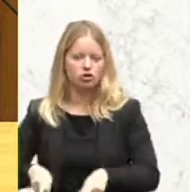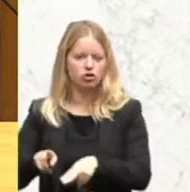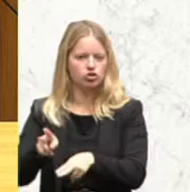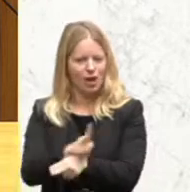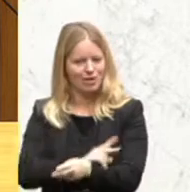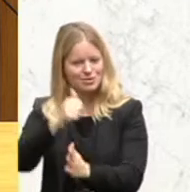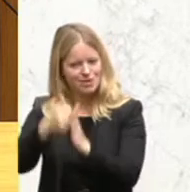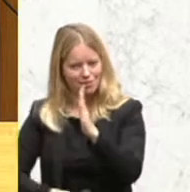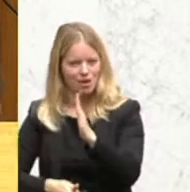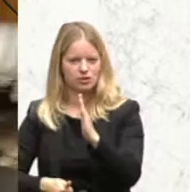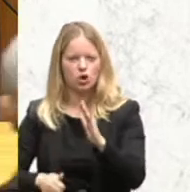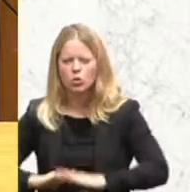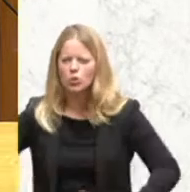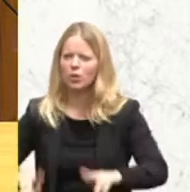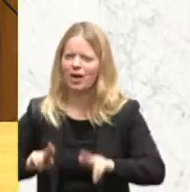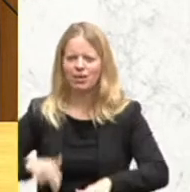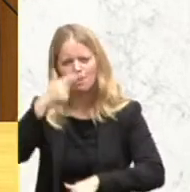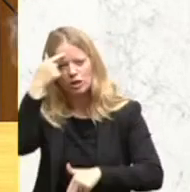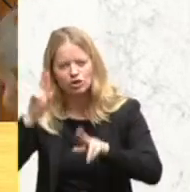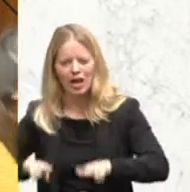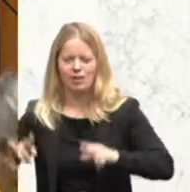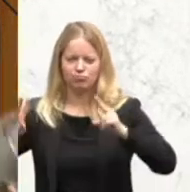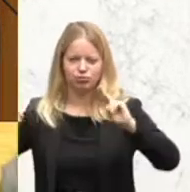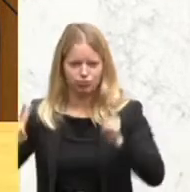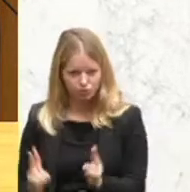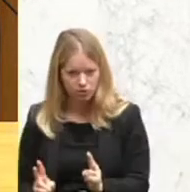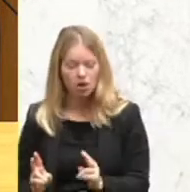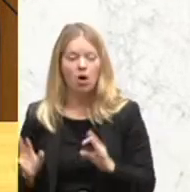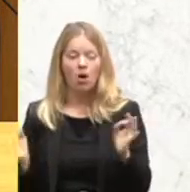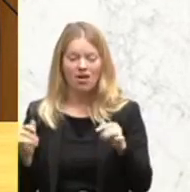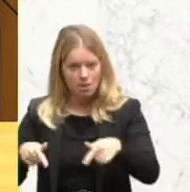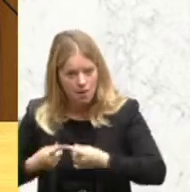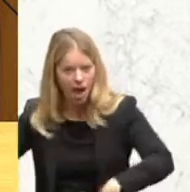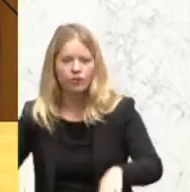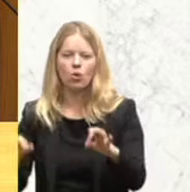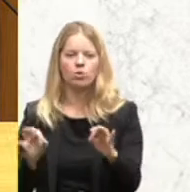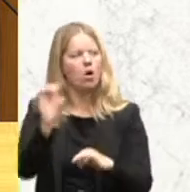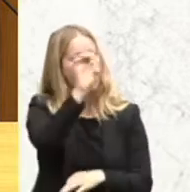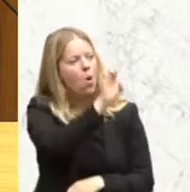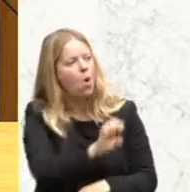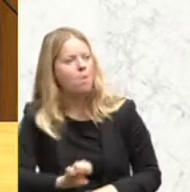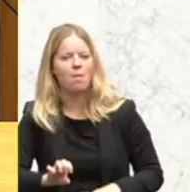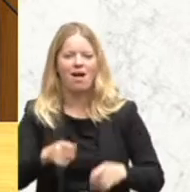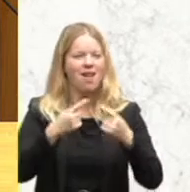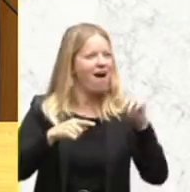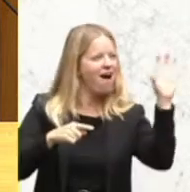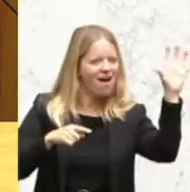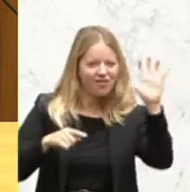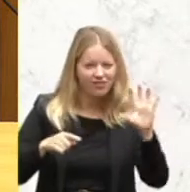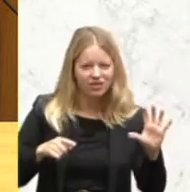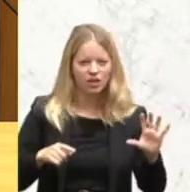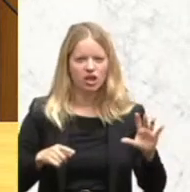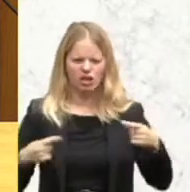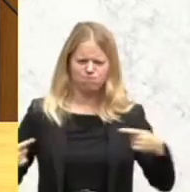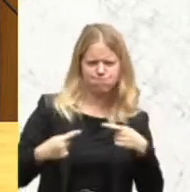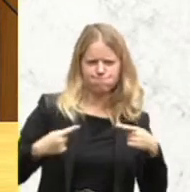Menschenrechte abzubauen. Wenn hier im Land oder anderswo in Europa Menschen ineinander geraten, wenn